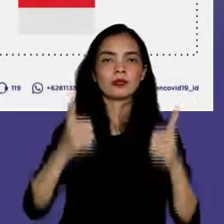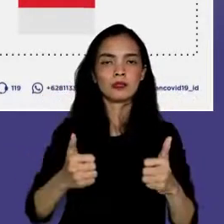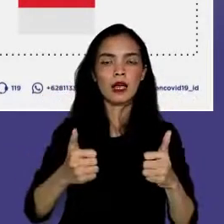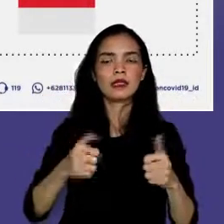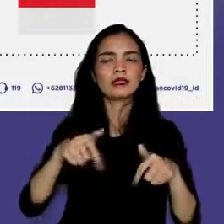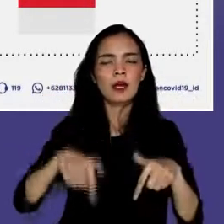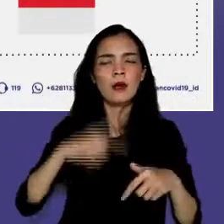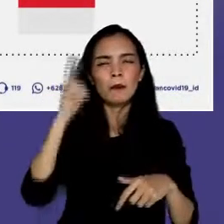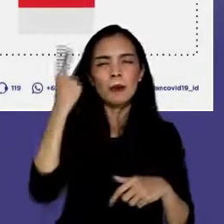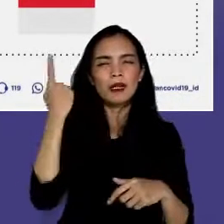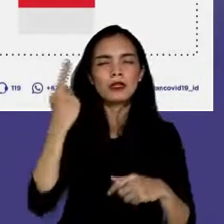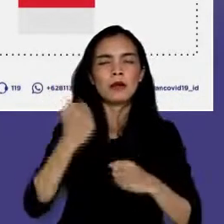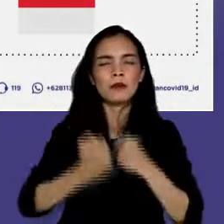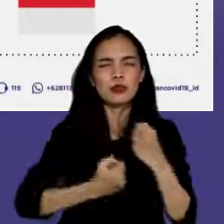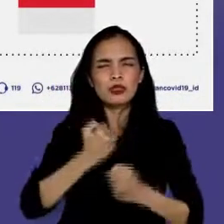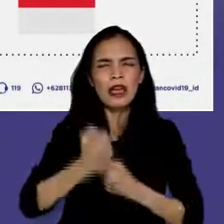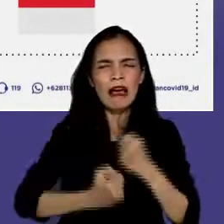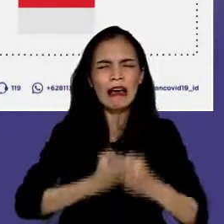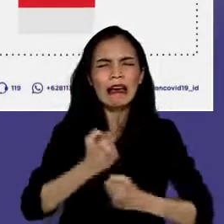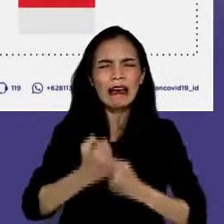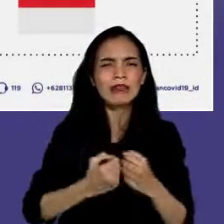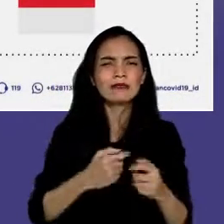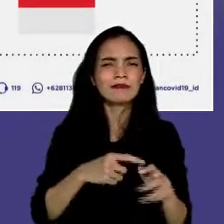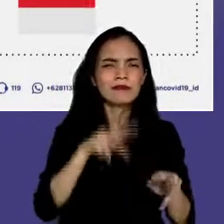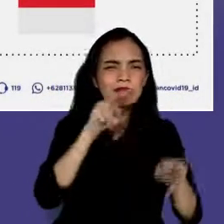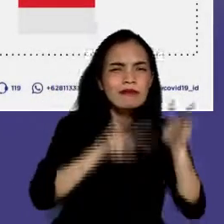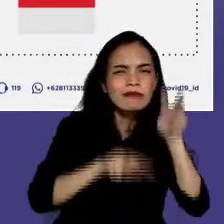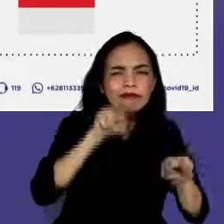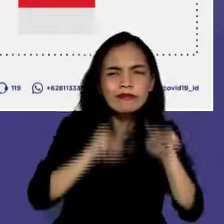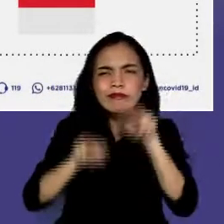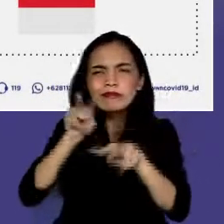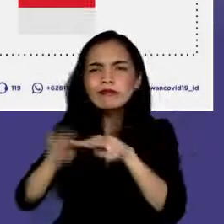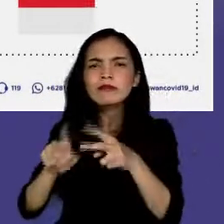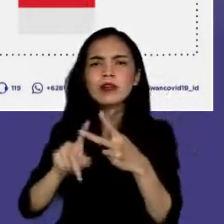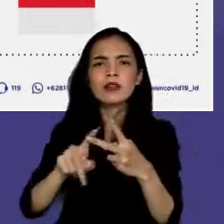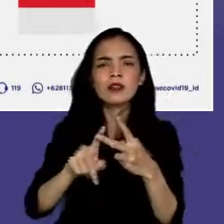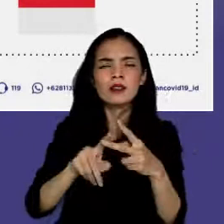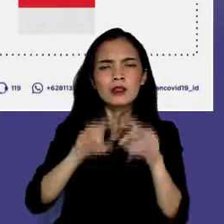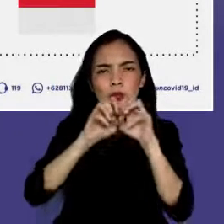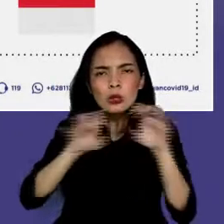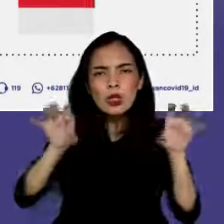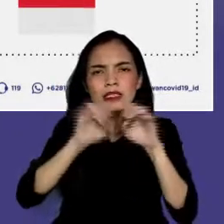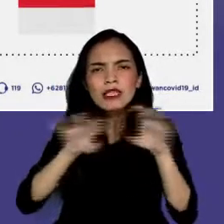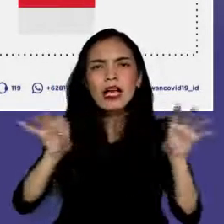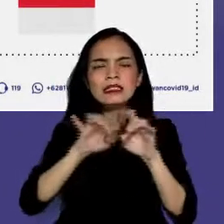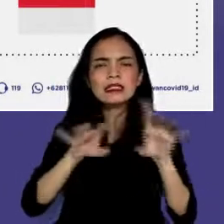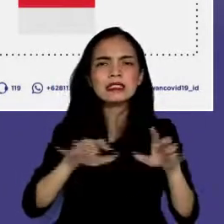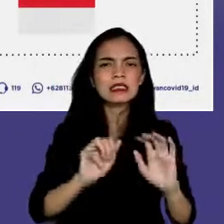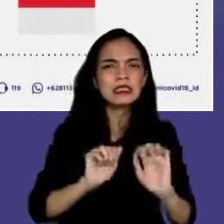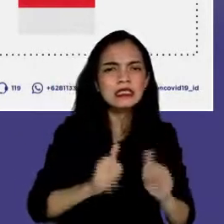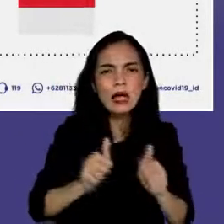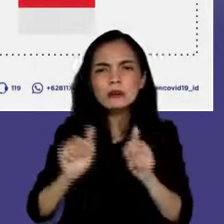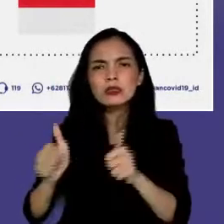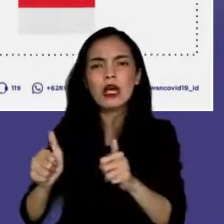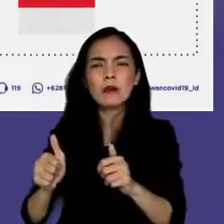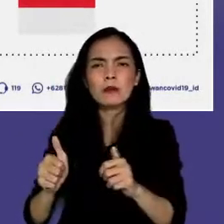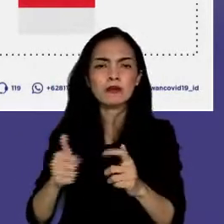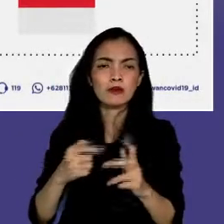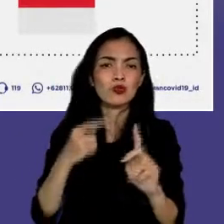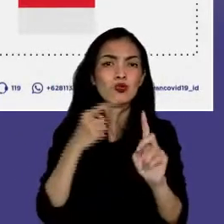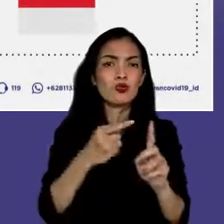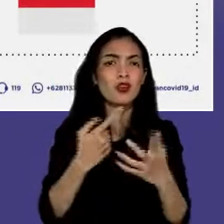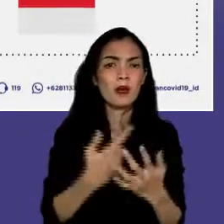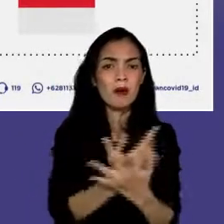mungkin, baik dengan melakukan monitoring, persiapan, maupun mensosialisasikan prosedur relaksasi, agar